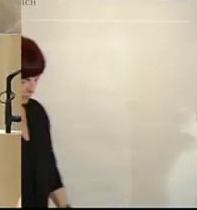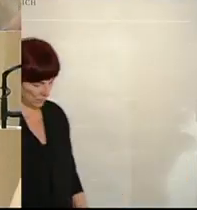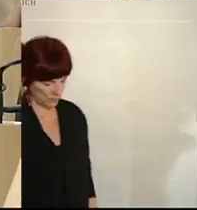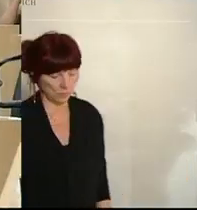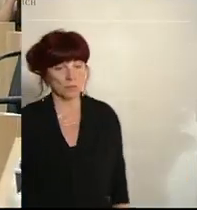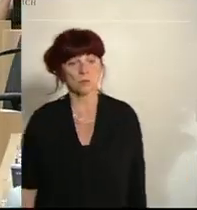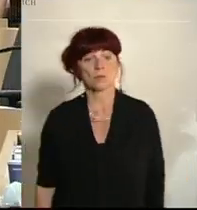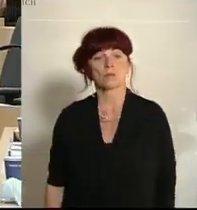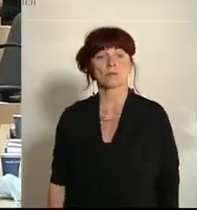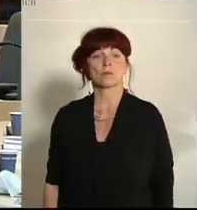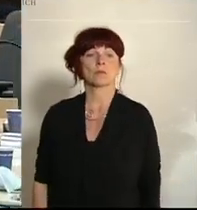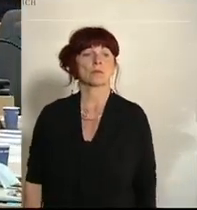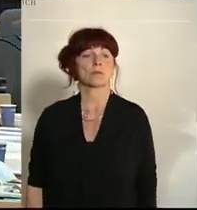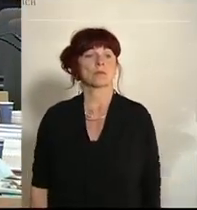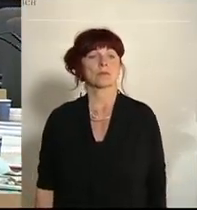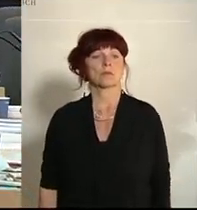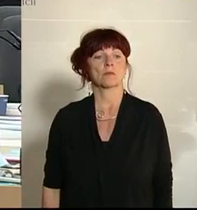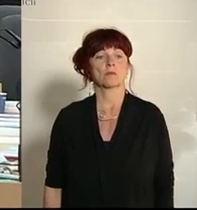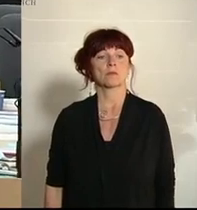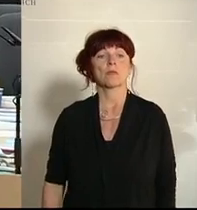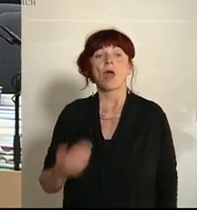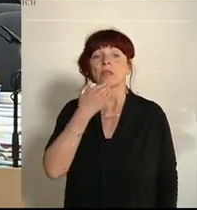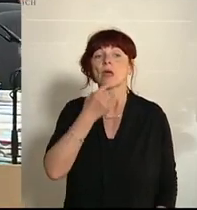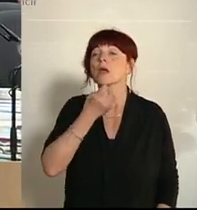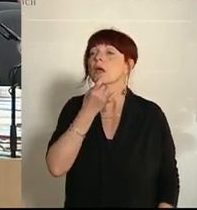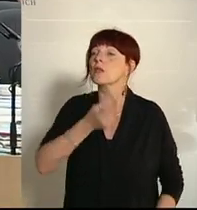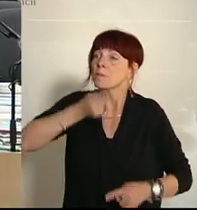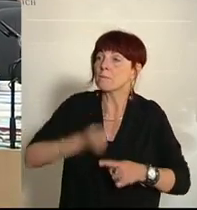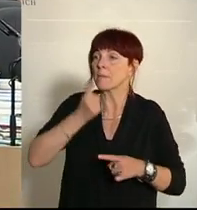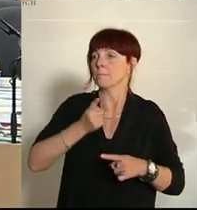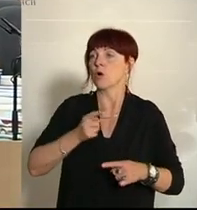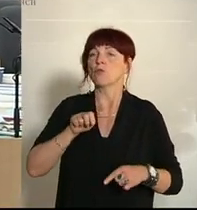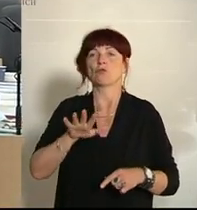Ich bedanke mich für die Punktlandung. Es ist 15 Uhr.